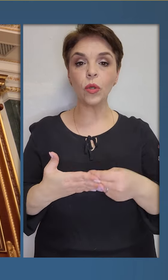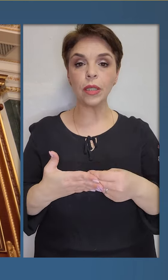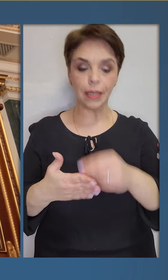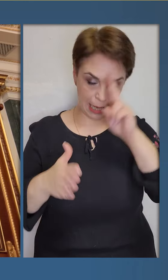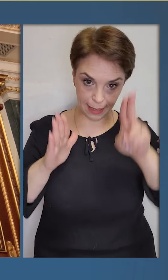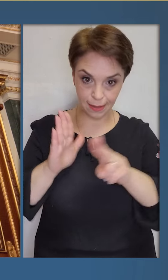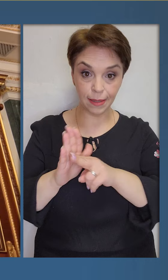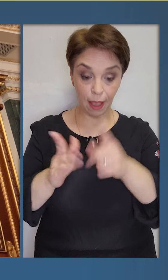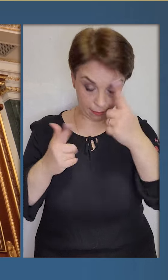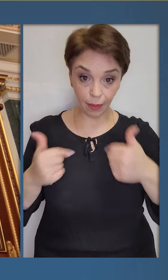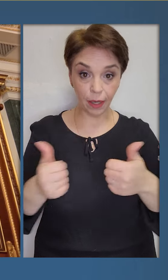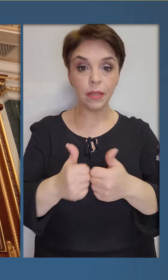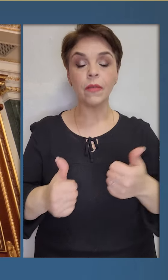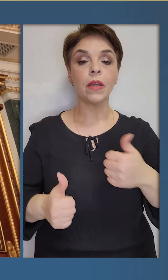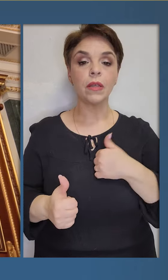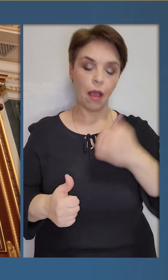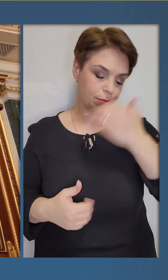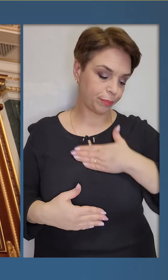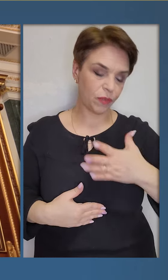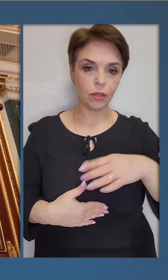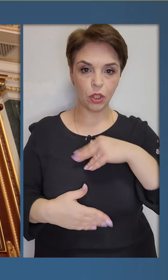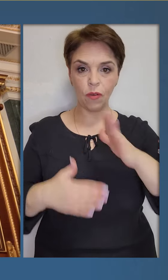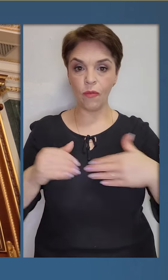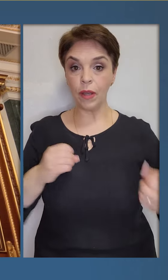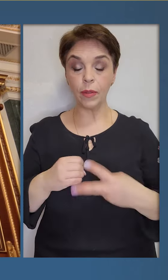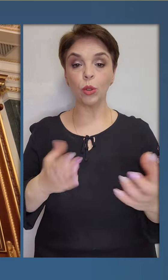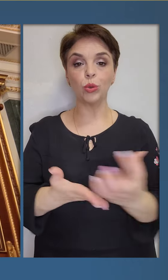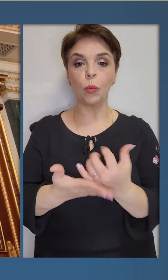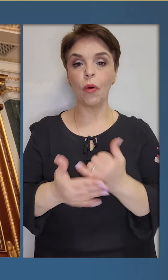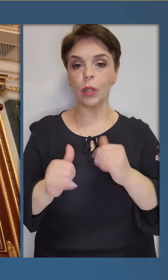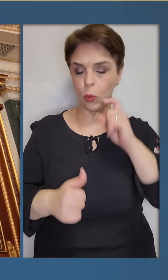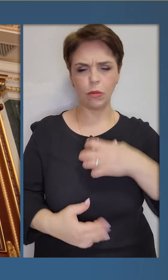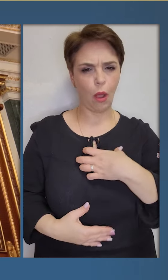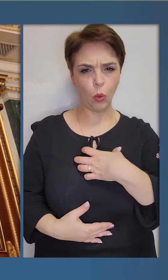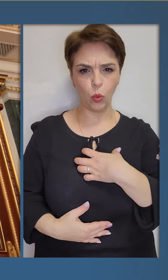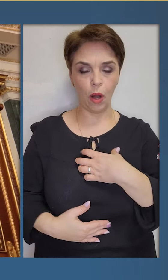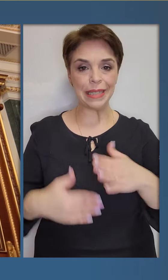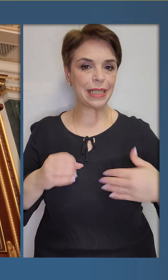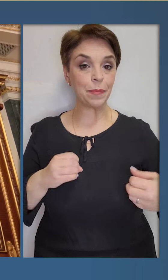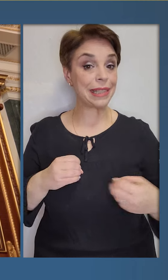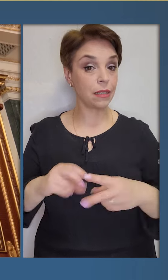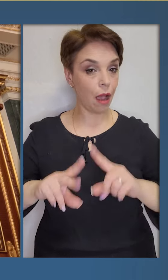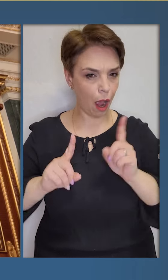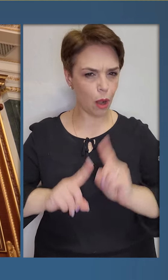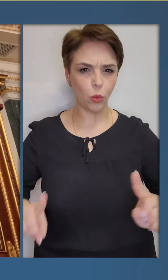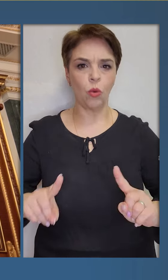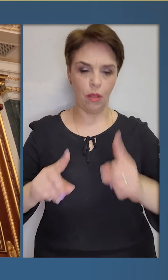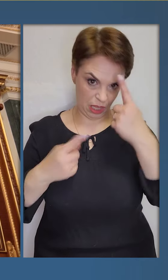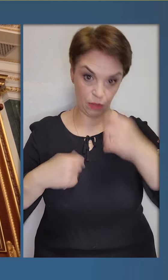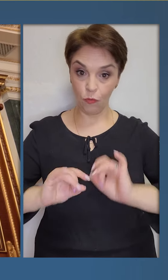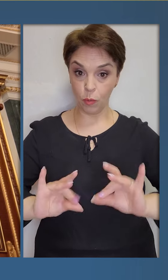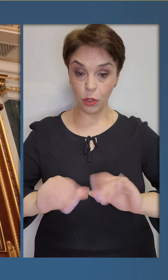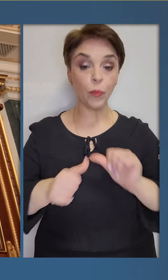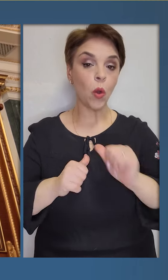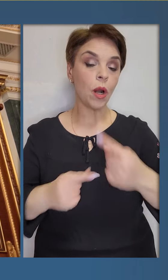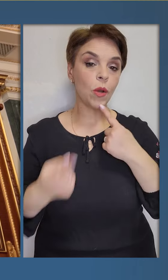сателітів. Я вдячний усім нашим фахівцям, які здобувають для України актуальну спеціальну інформацію.